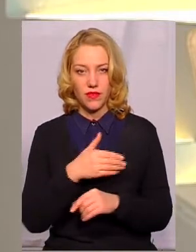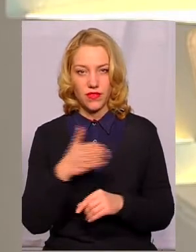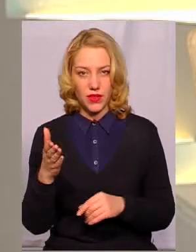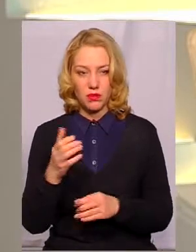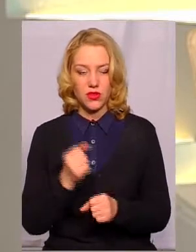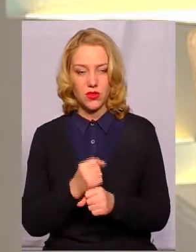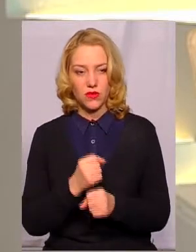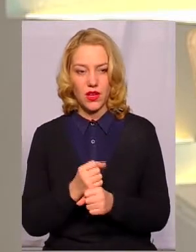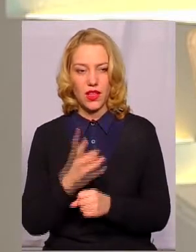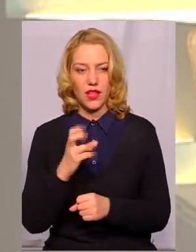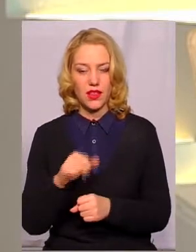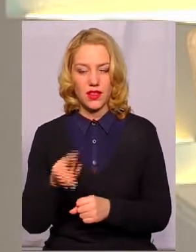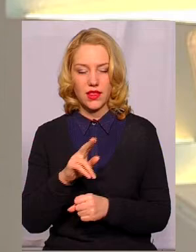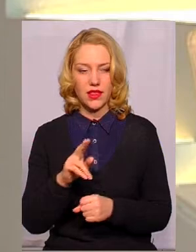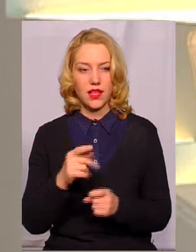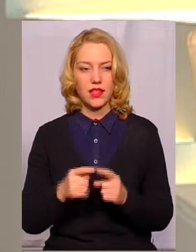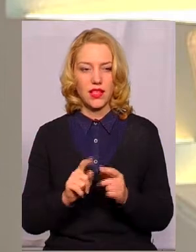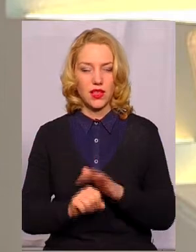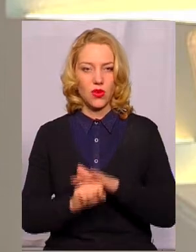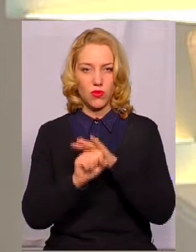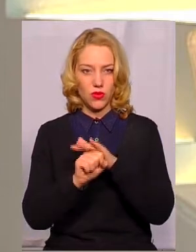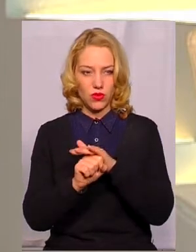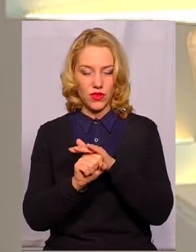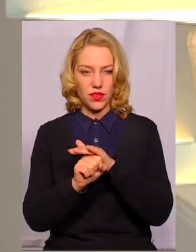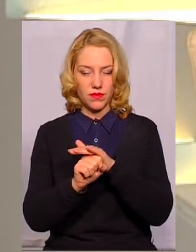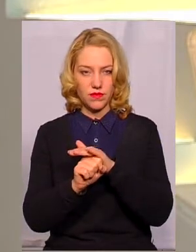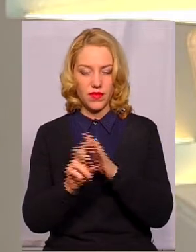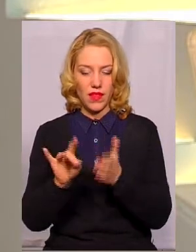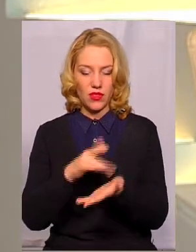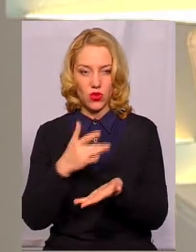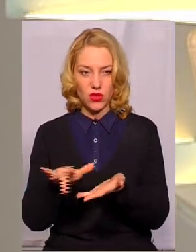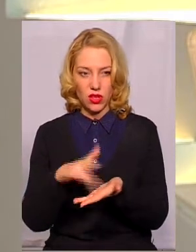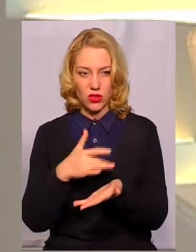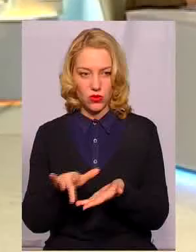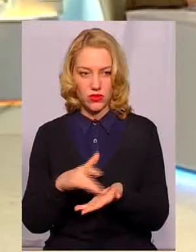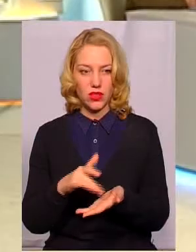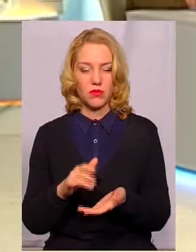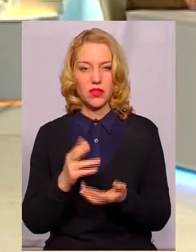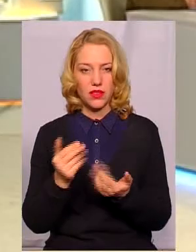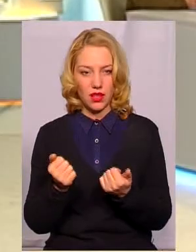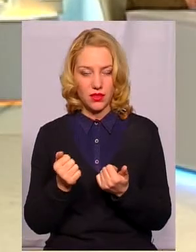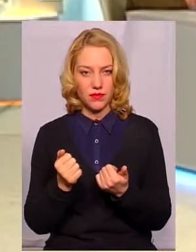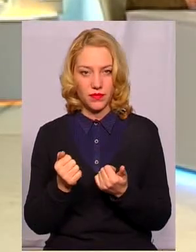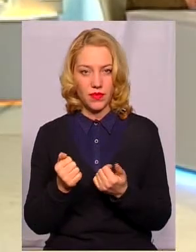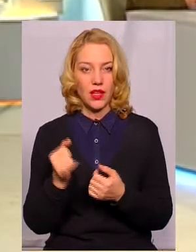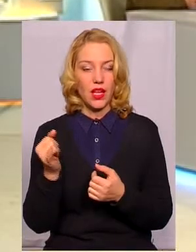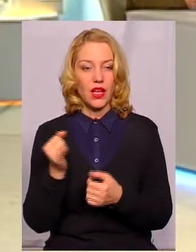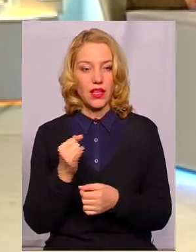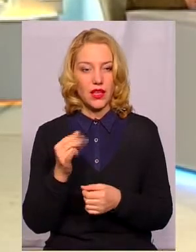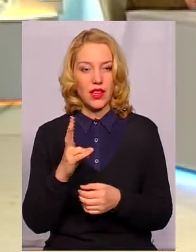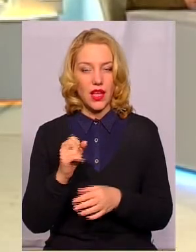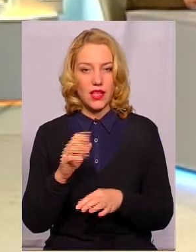ви працювали над їх обґрунтуванням. Над розрахунками. Над розрахунками, так. І